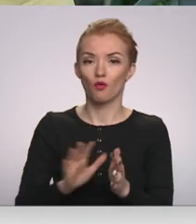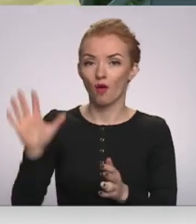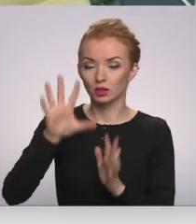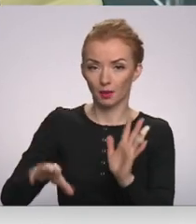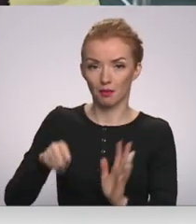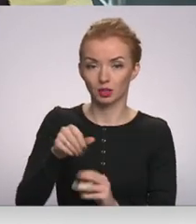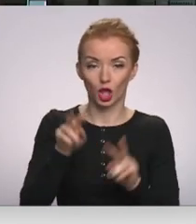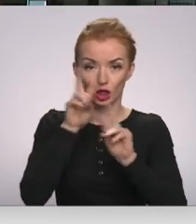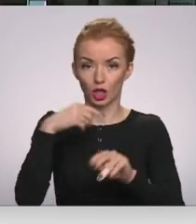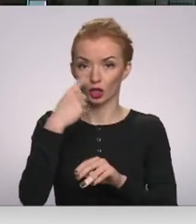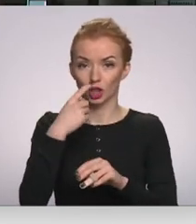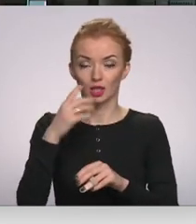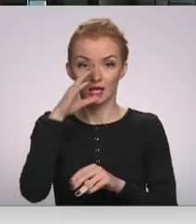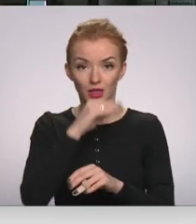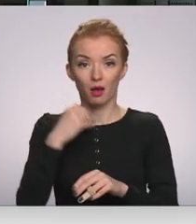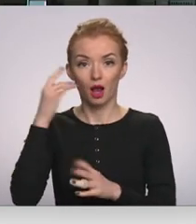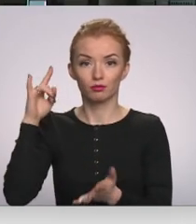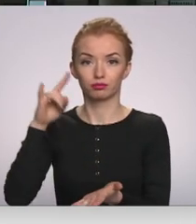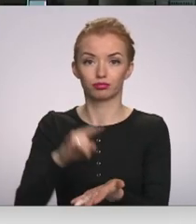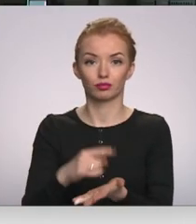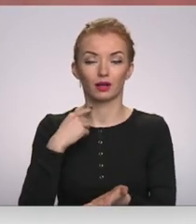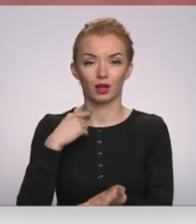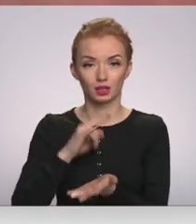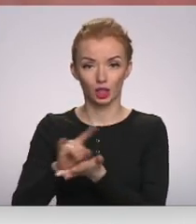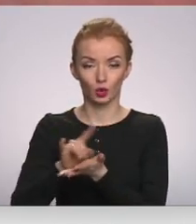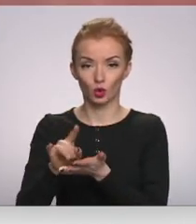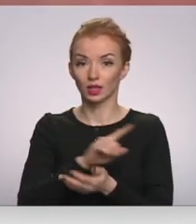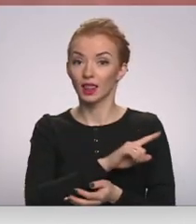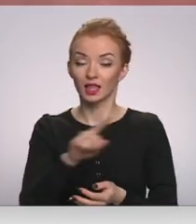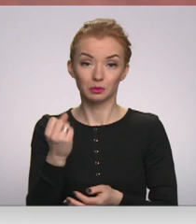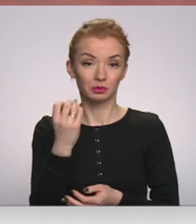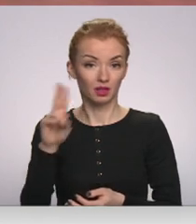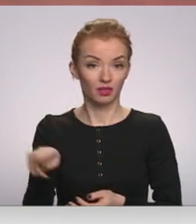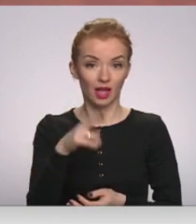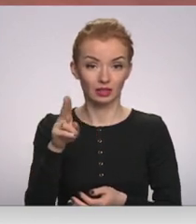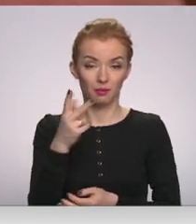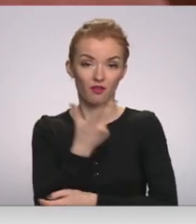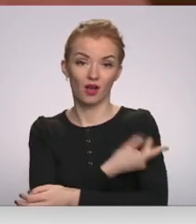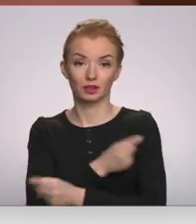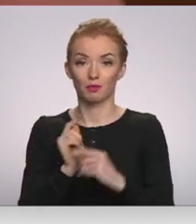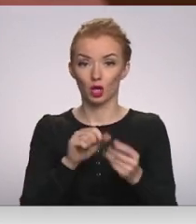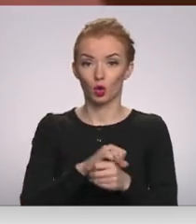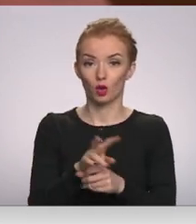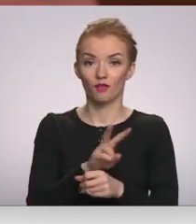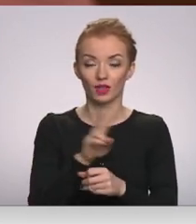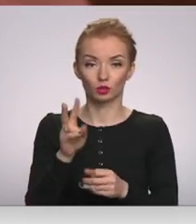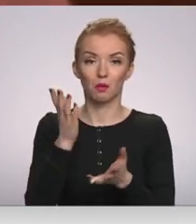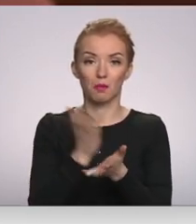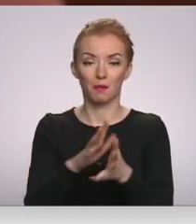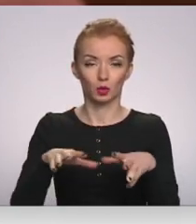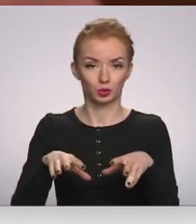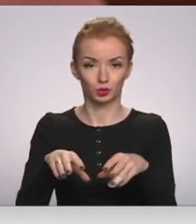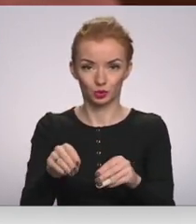testēšanas iespējas pēc ielidošanas līdostā Rīga. Līdz 15. decembrim vakcinācija pret Covid-19 pabeigušie,